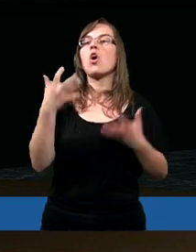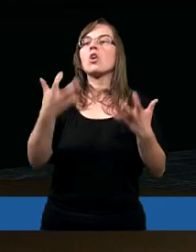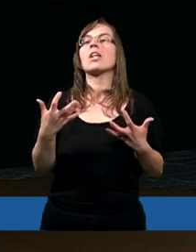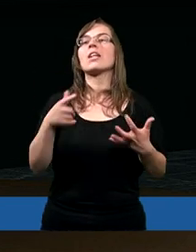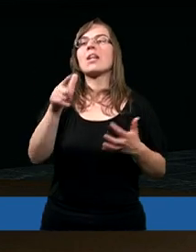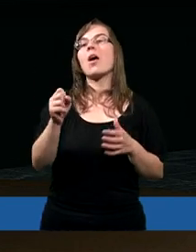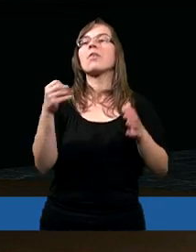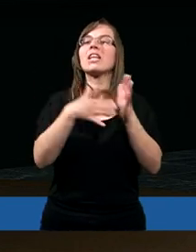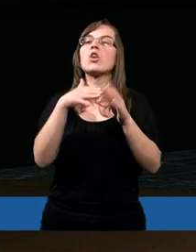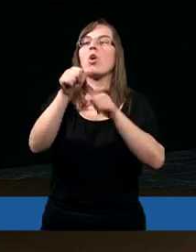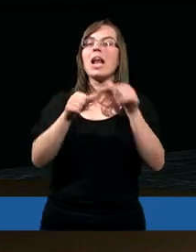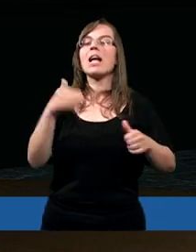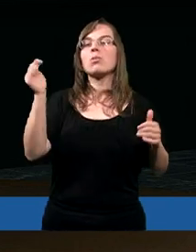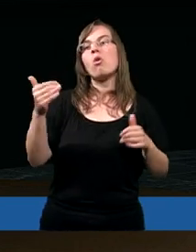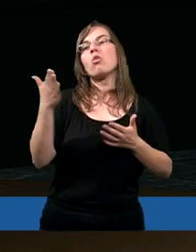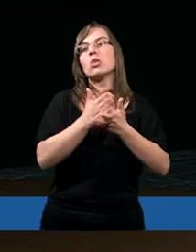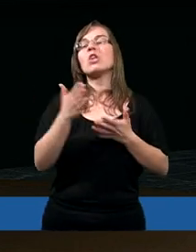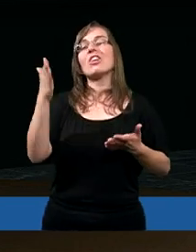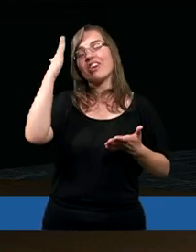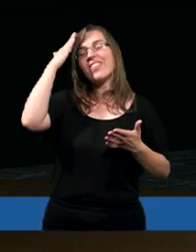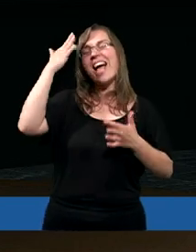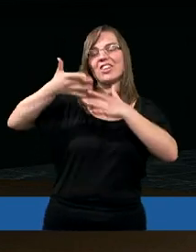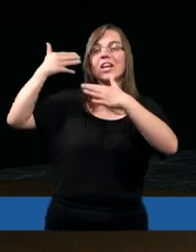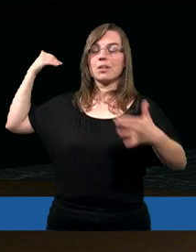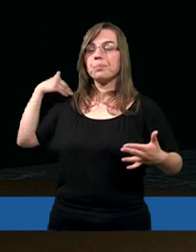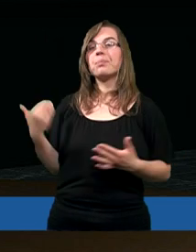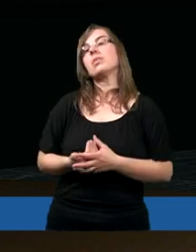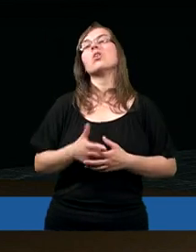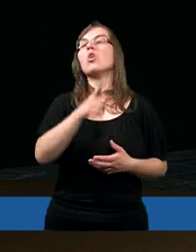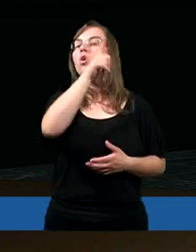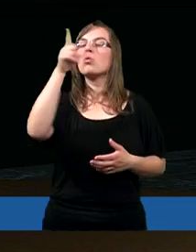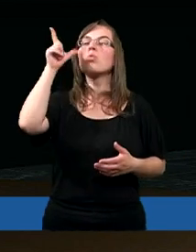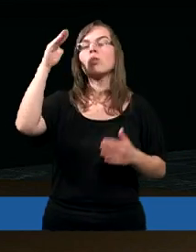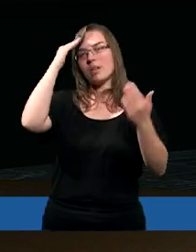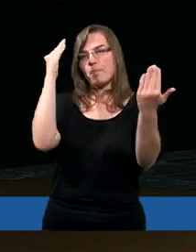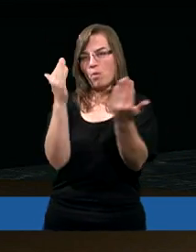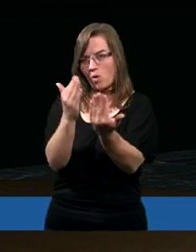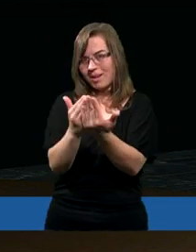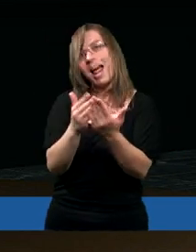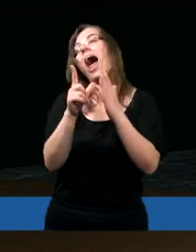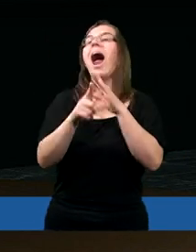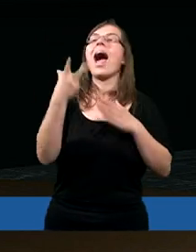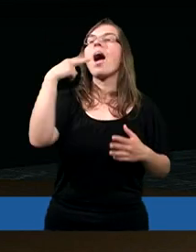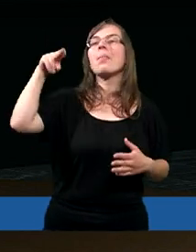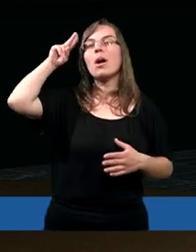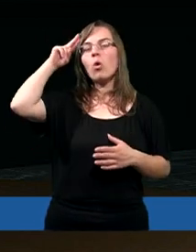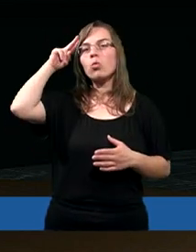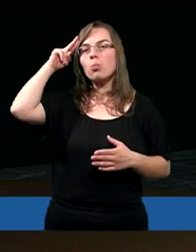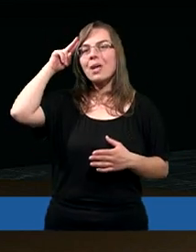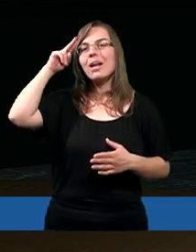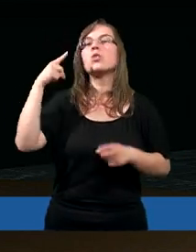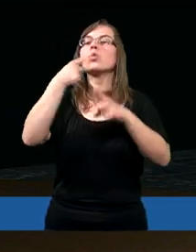setego, tysiącleci już można to było wiedzieć. Ludzie to znali, ale tego nie rozumieli.